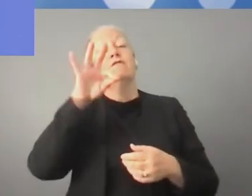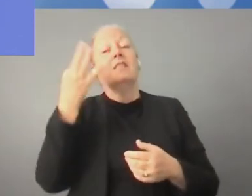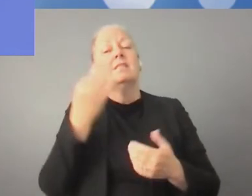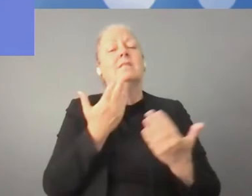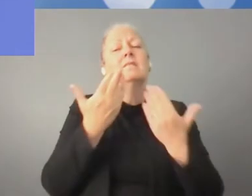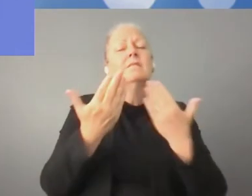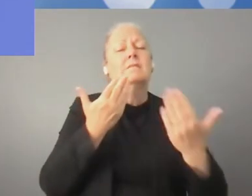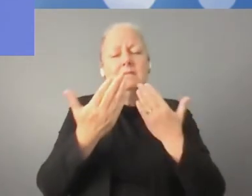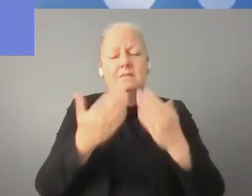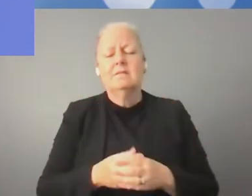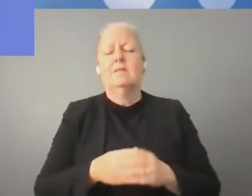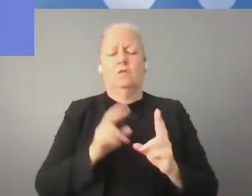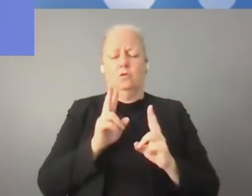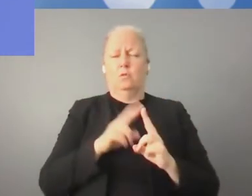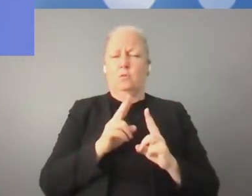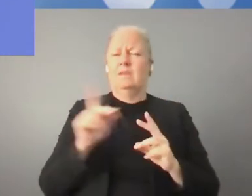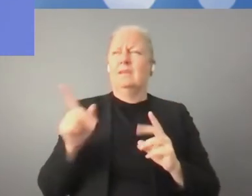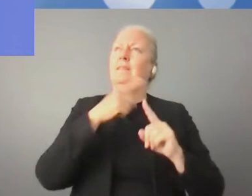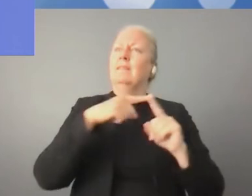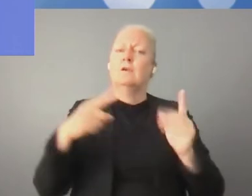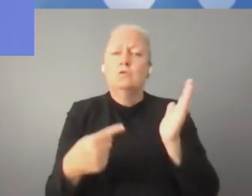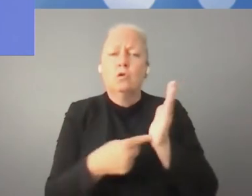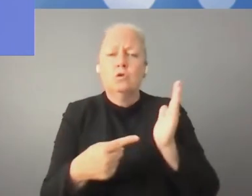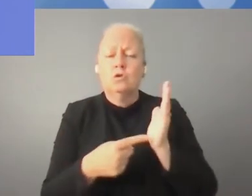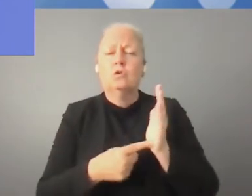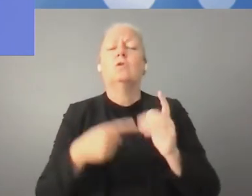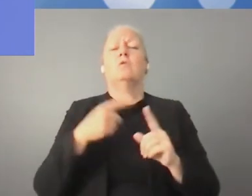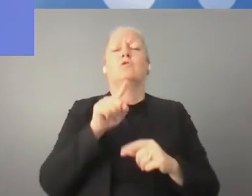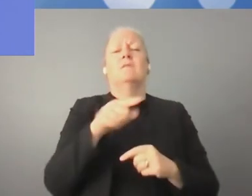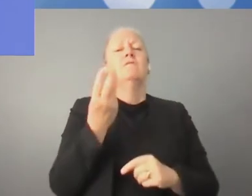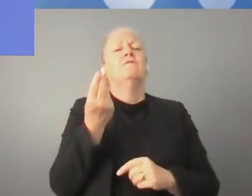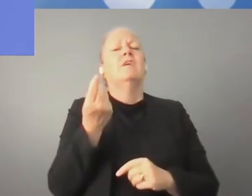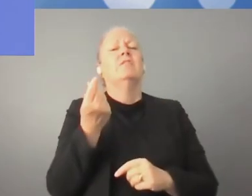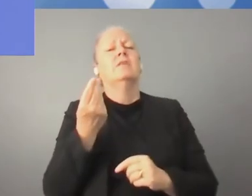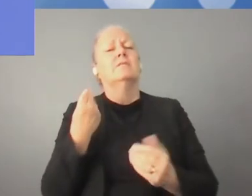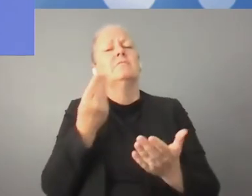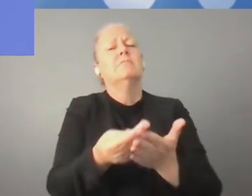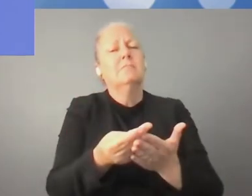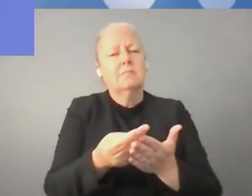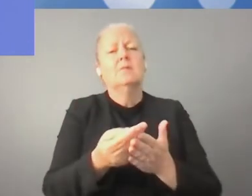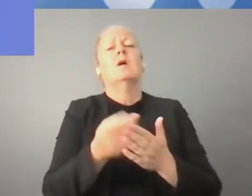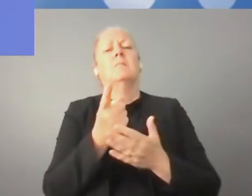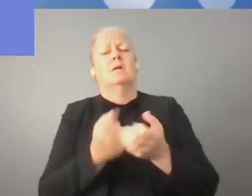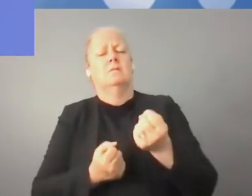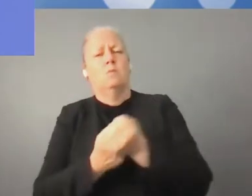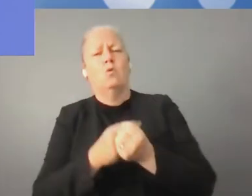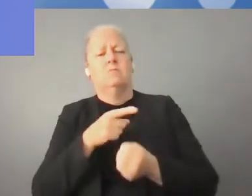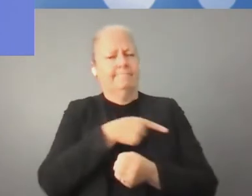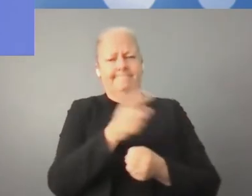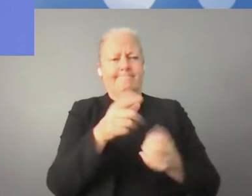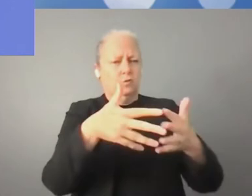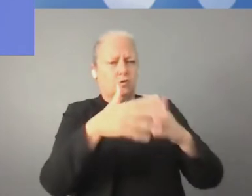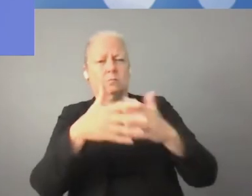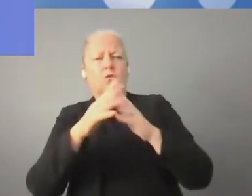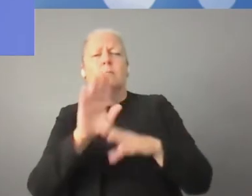przypominam sobie bardzo ciekawą konferencję, która odbyła się we Francji, DivaTech, i była wtedy mowa